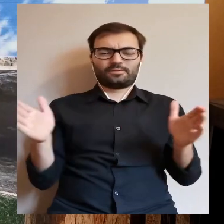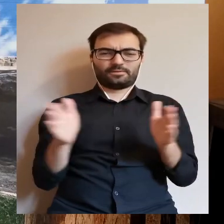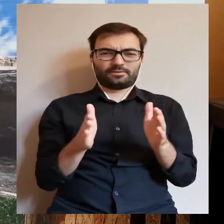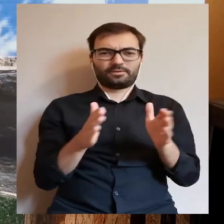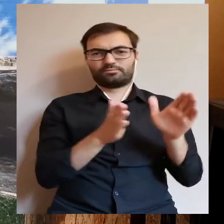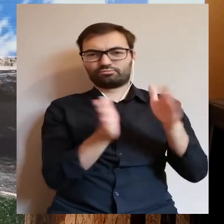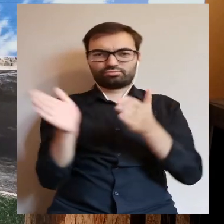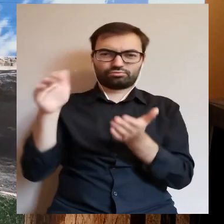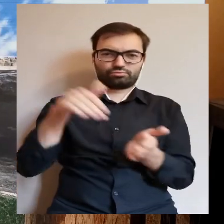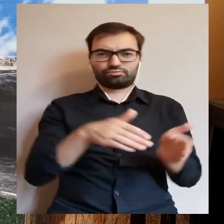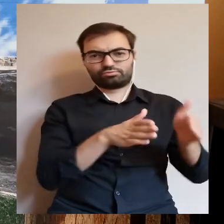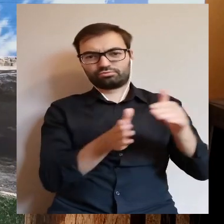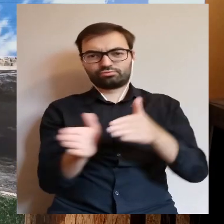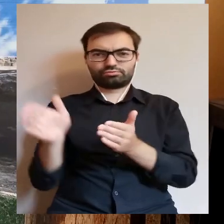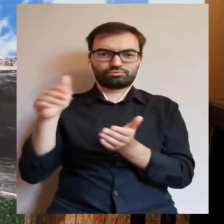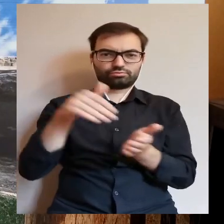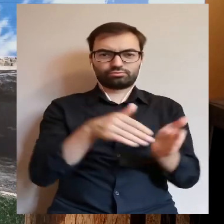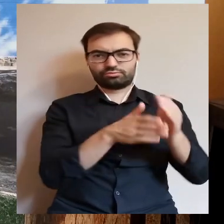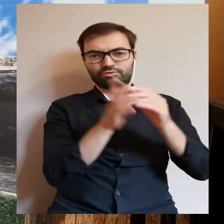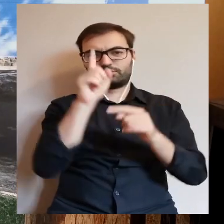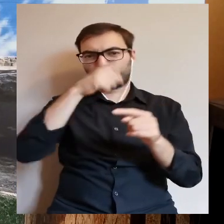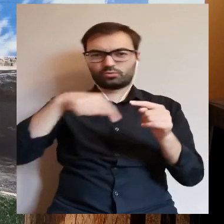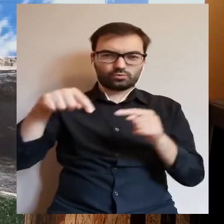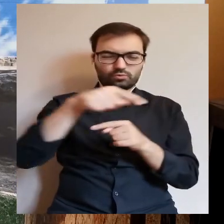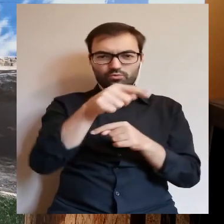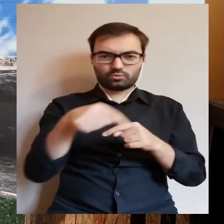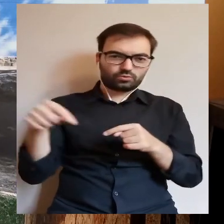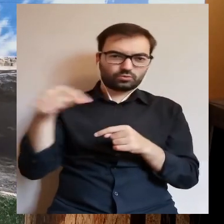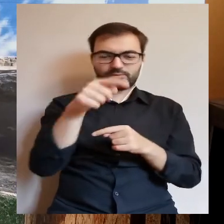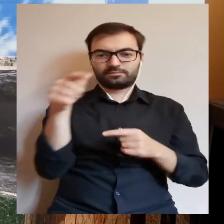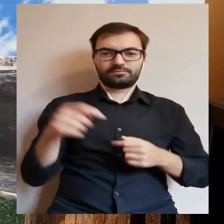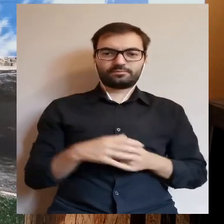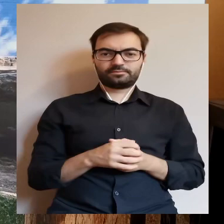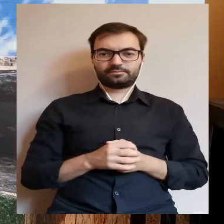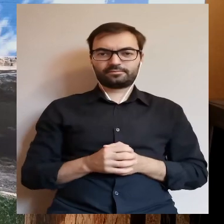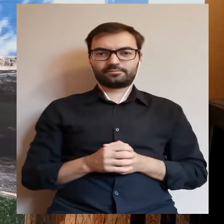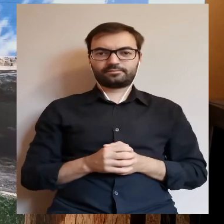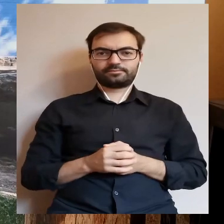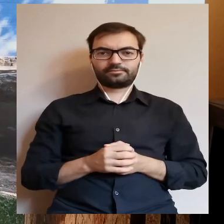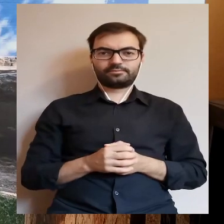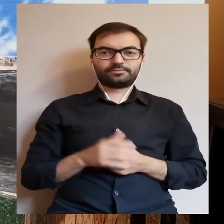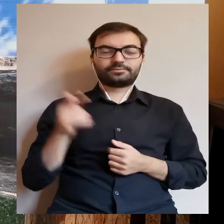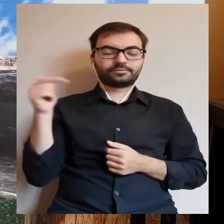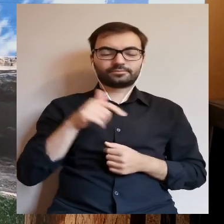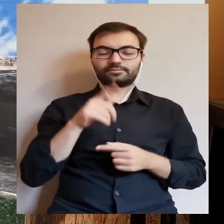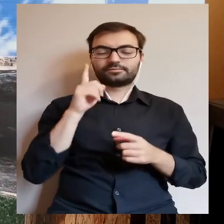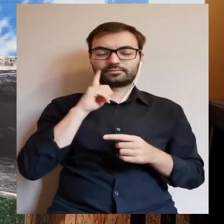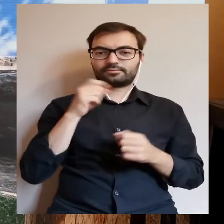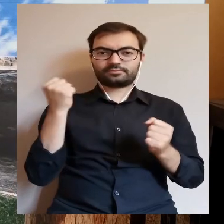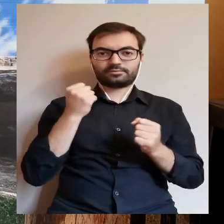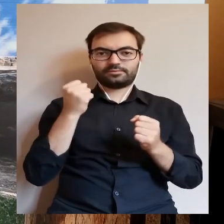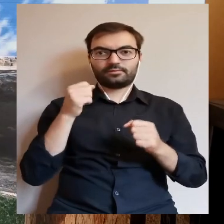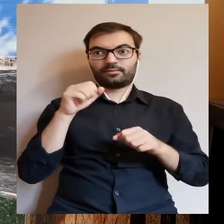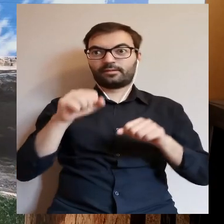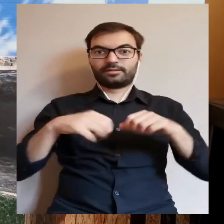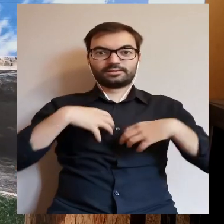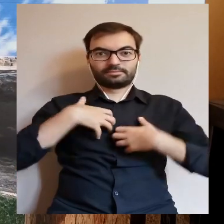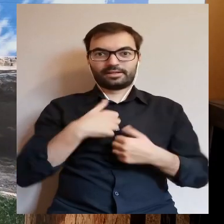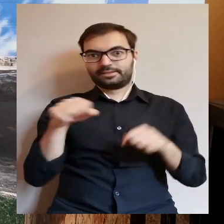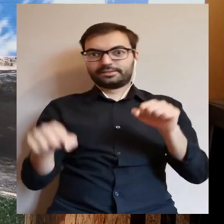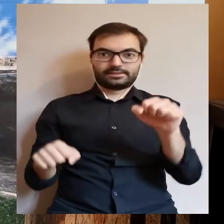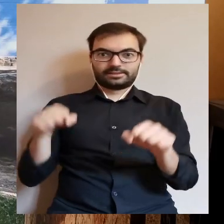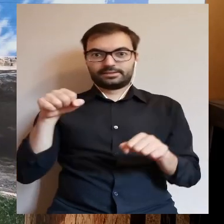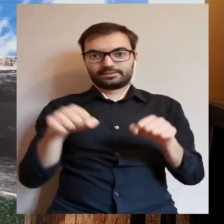jest szeroka. Meandruje sobie wygibasy różne, uskutecznia i trzeba się naprawdę nieźle